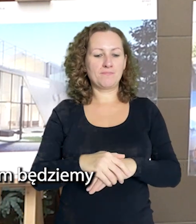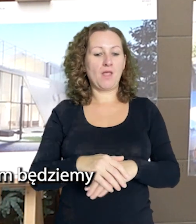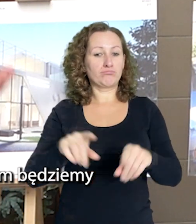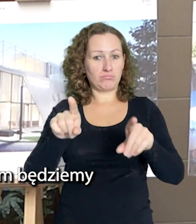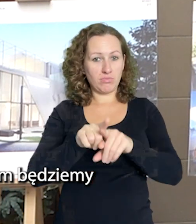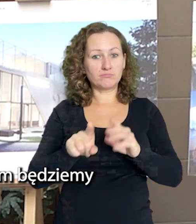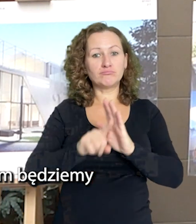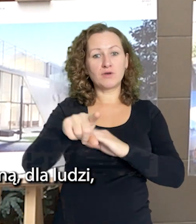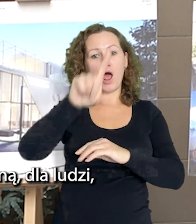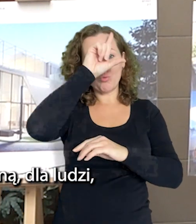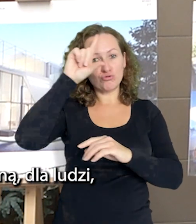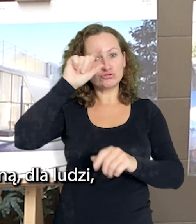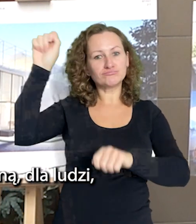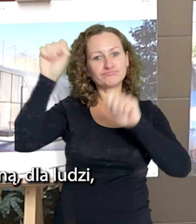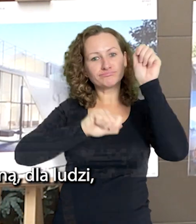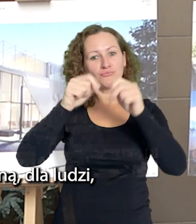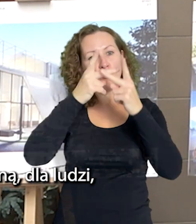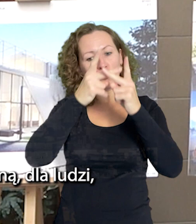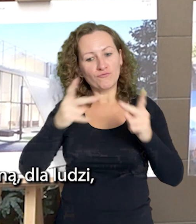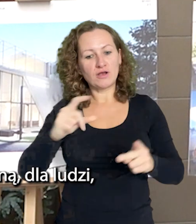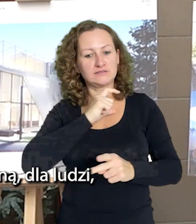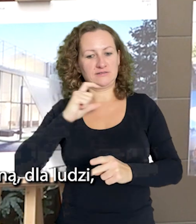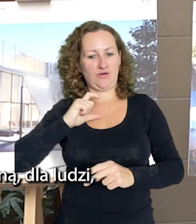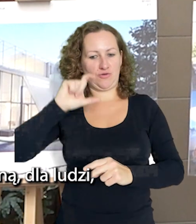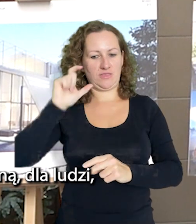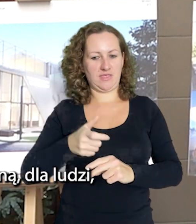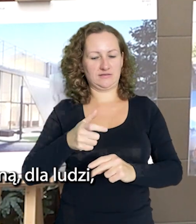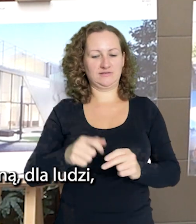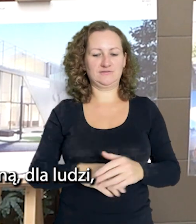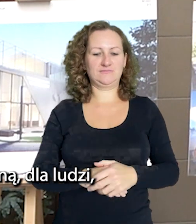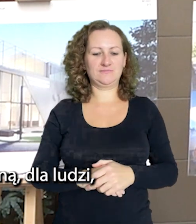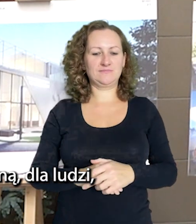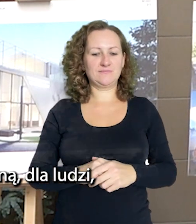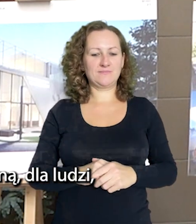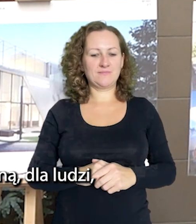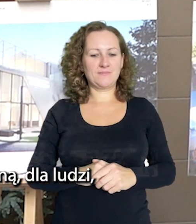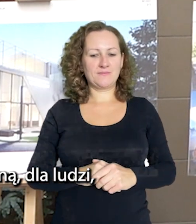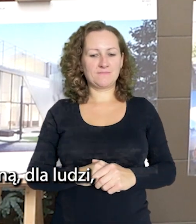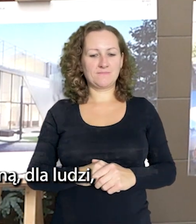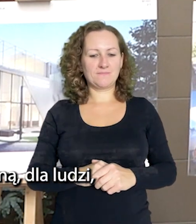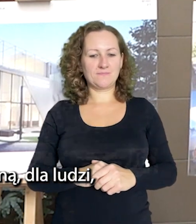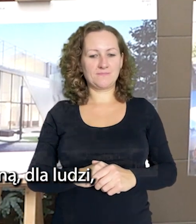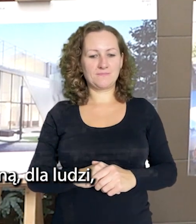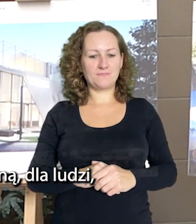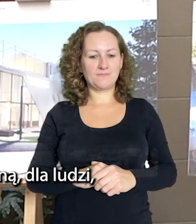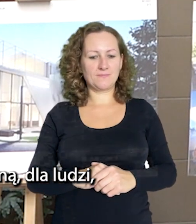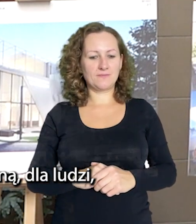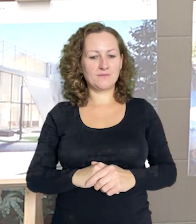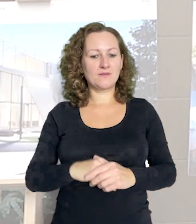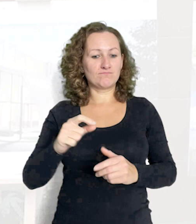dzieci, młodzież, ale również ma stanowić swego rodzaju atrakcję turystyczną dla ludzi, którzy będą Starogard